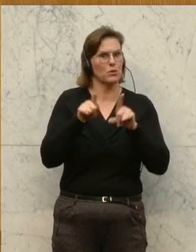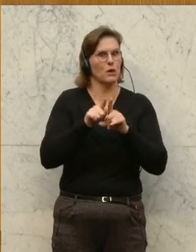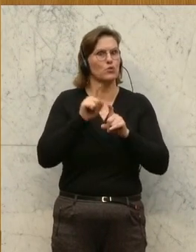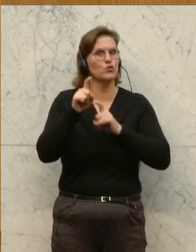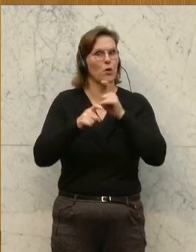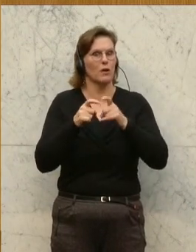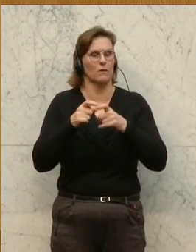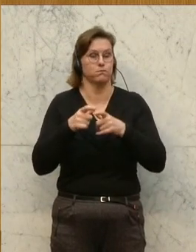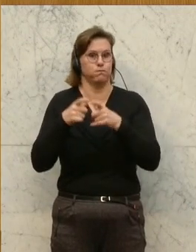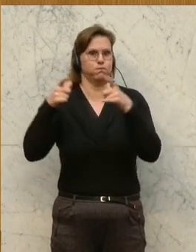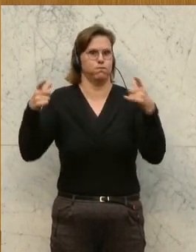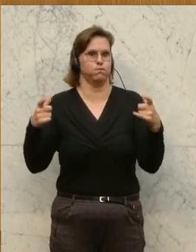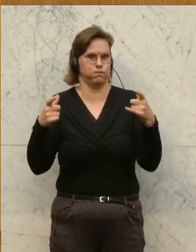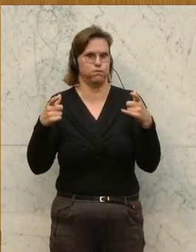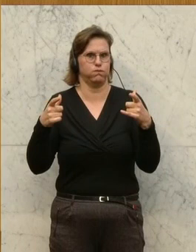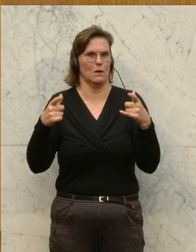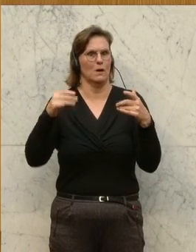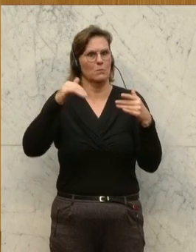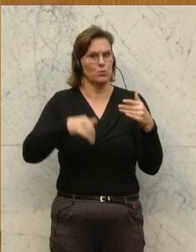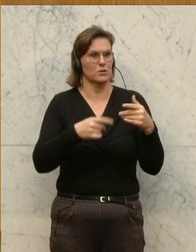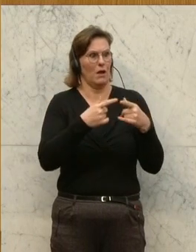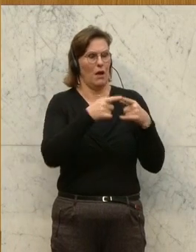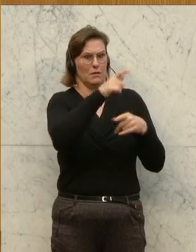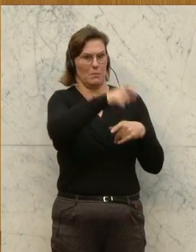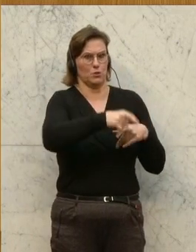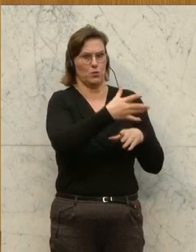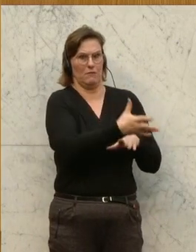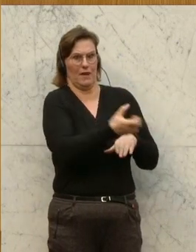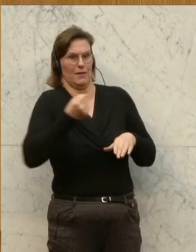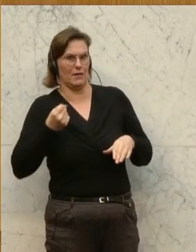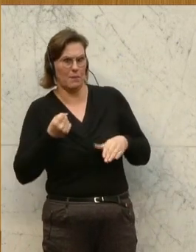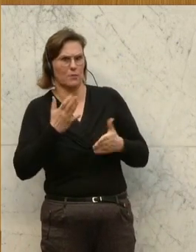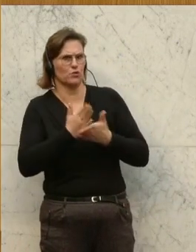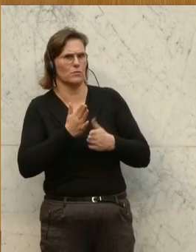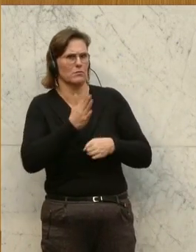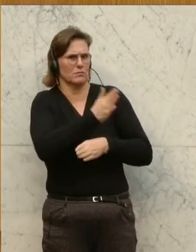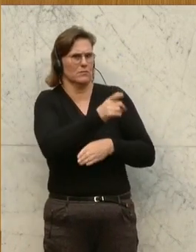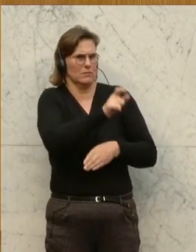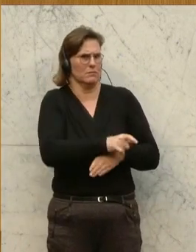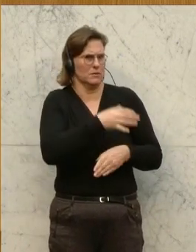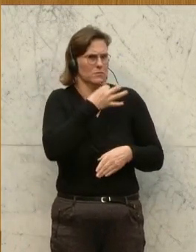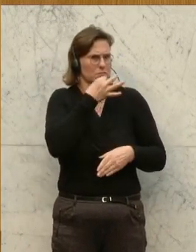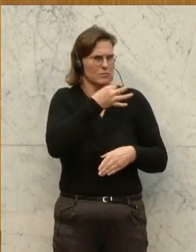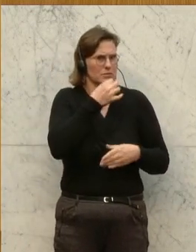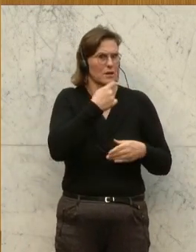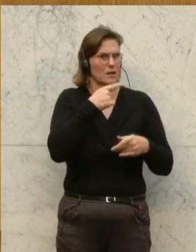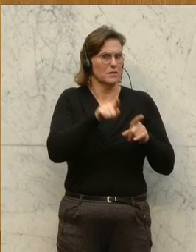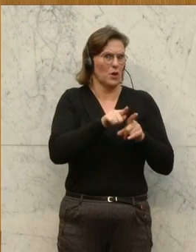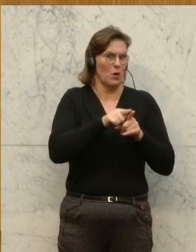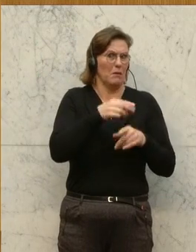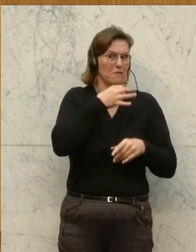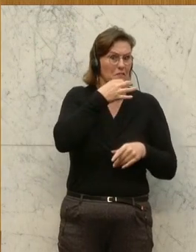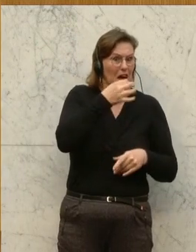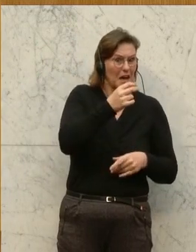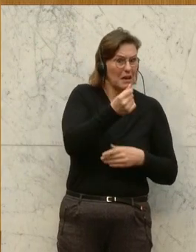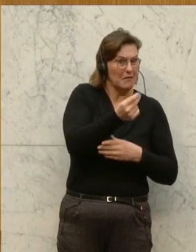was wir vorher anderen wegnehmen. Da hat ein Vorredner schon darauf hingewiesen, dass das jetzt mal eine finanzielle Frage natürlich auch